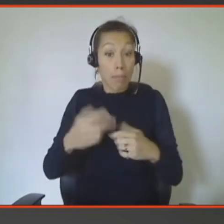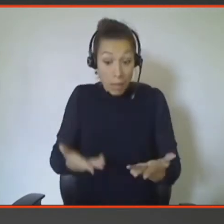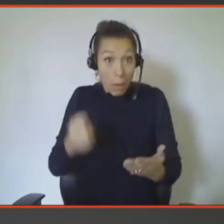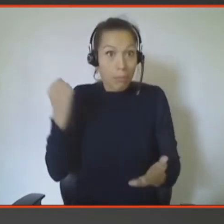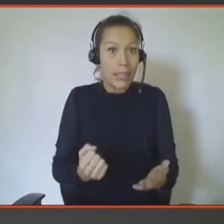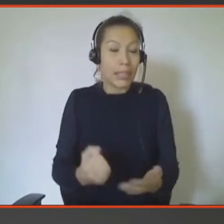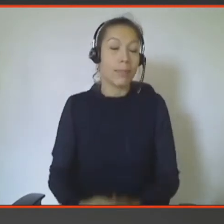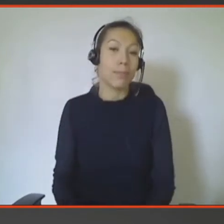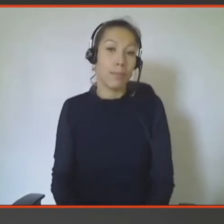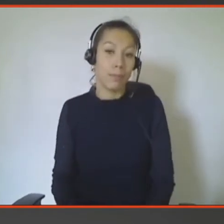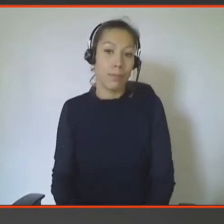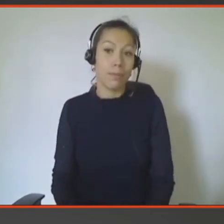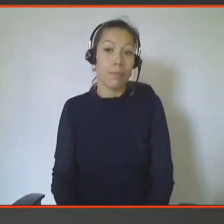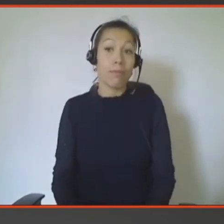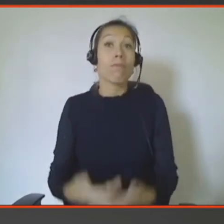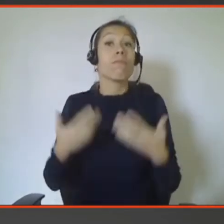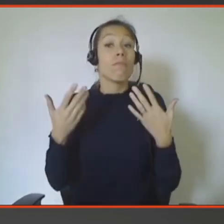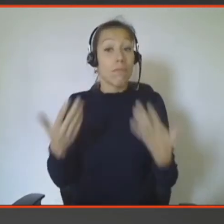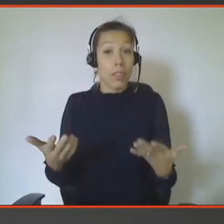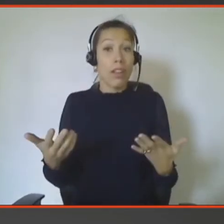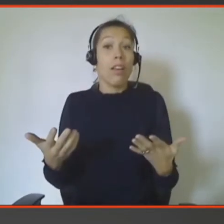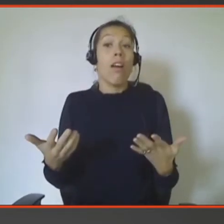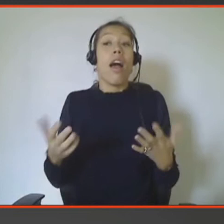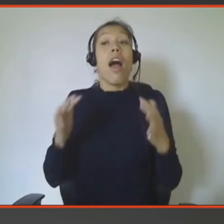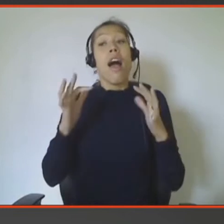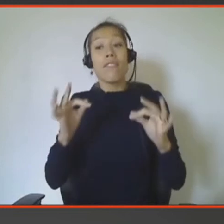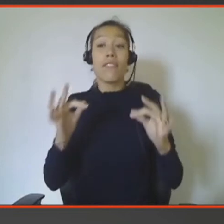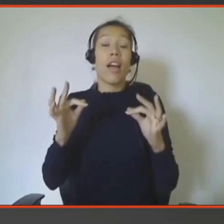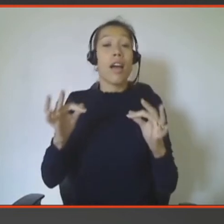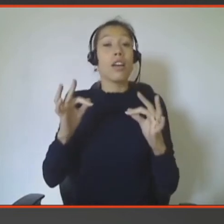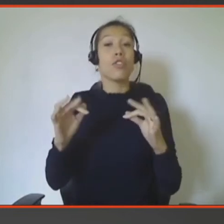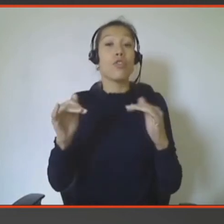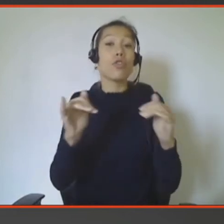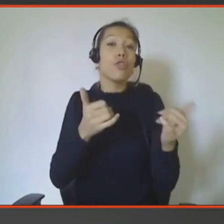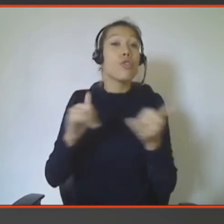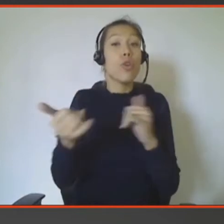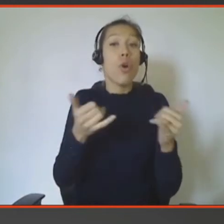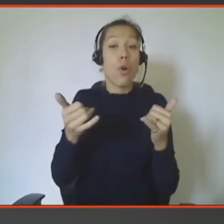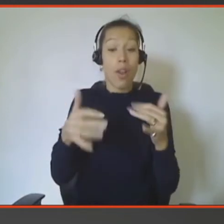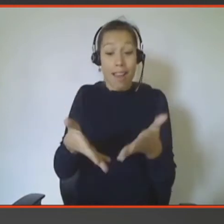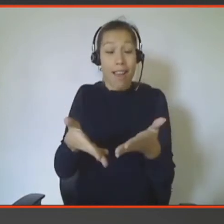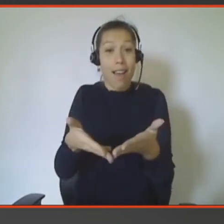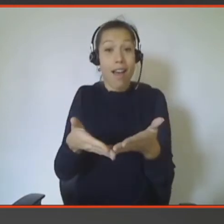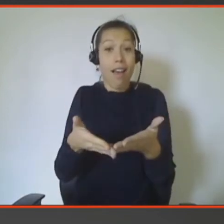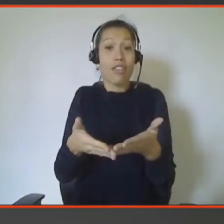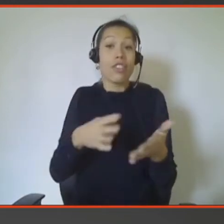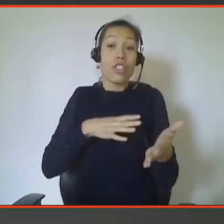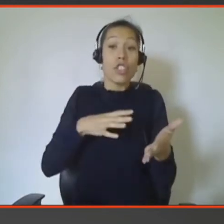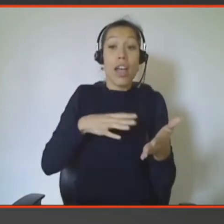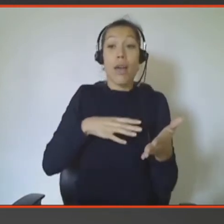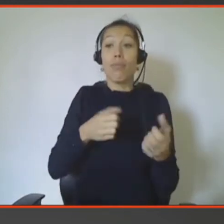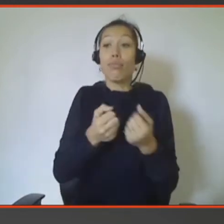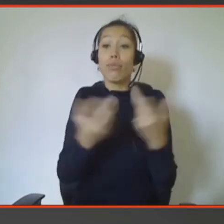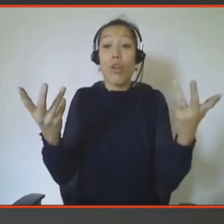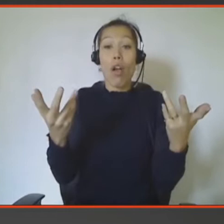savoir qu'il n que 15% de happy ending. Dans tous les autres cas, soit elle est bloquée, soit elle